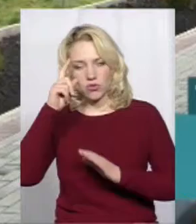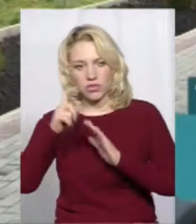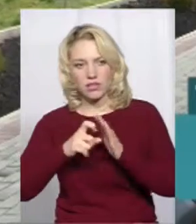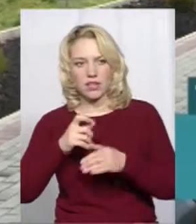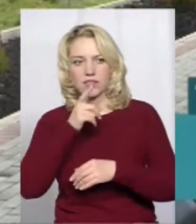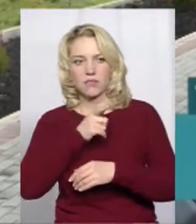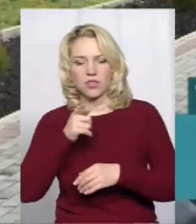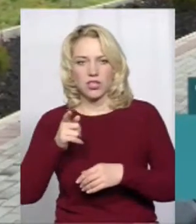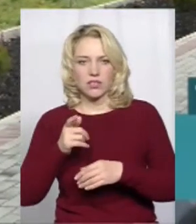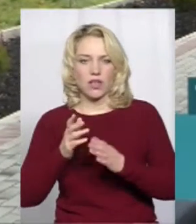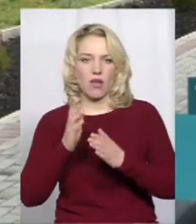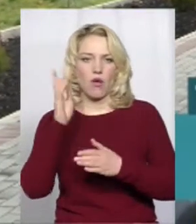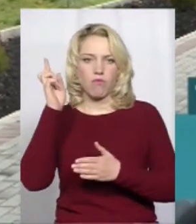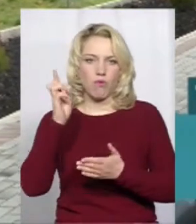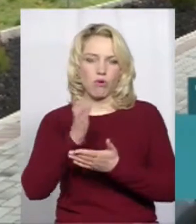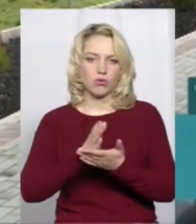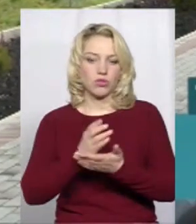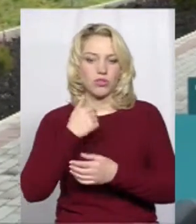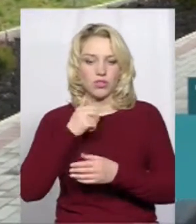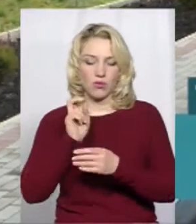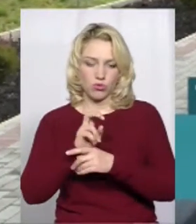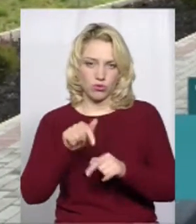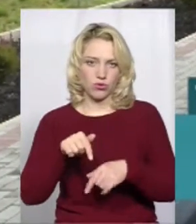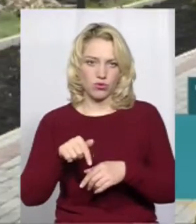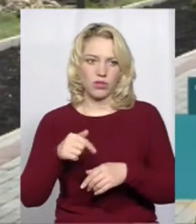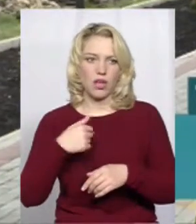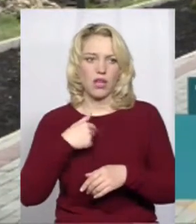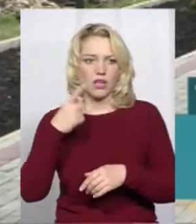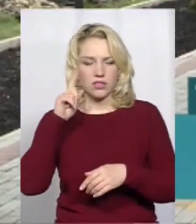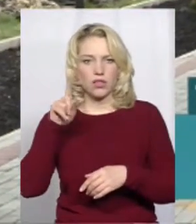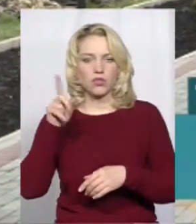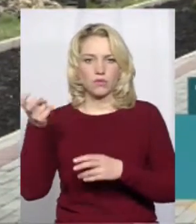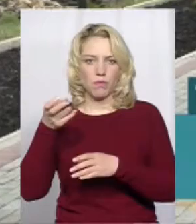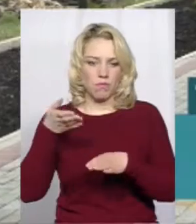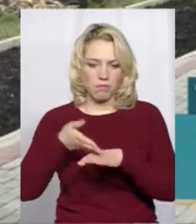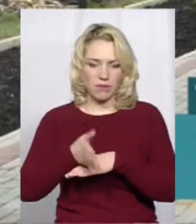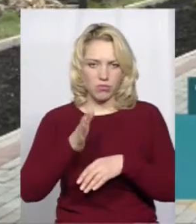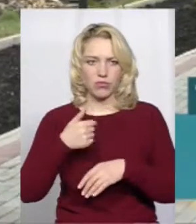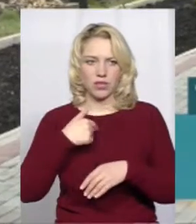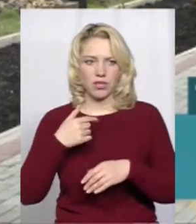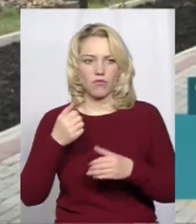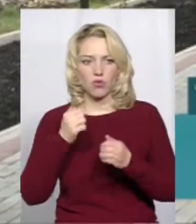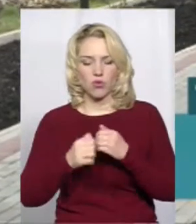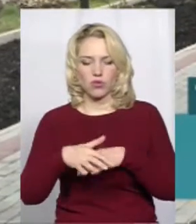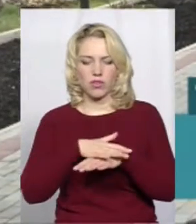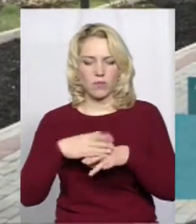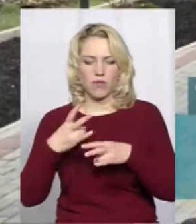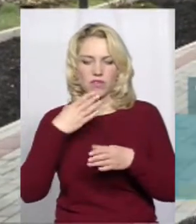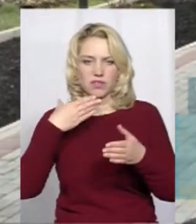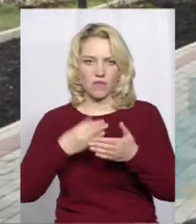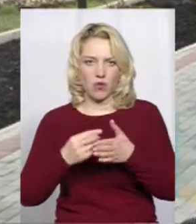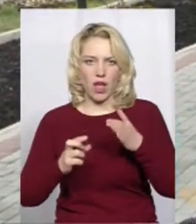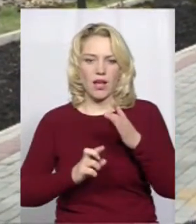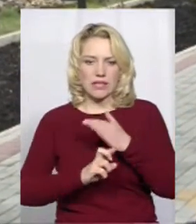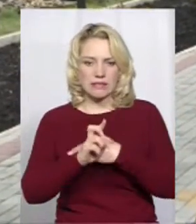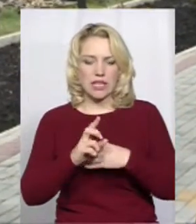прийшла, я ходжу в цей собор, знала, що він приїде, хотіла бути, бачите. У кожного народу має бути своя церква. І ми, я думаю, що українці